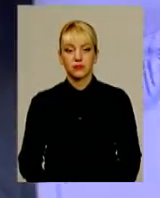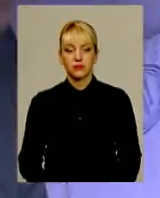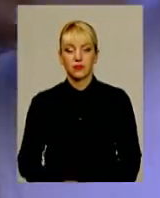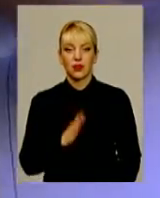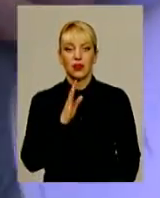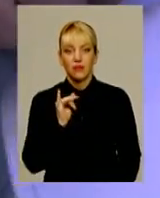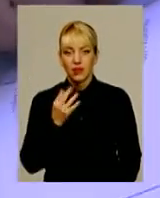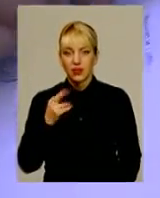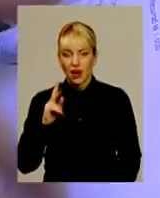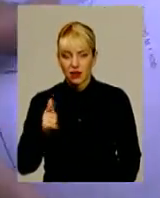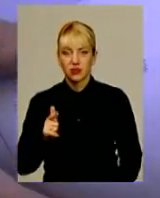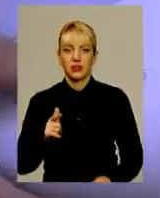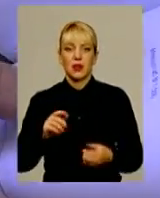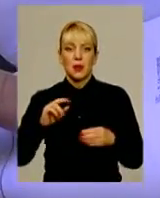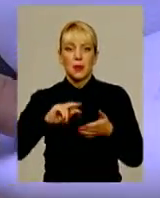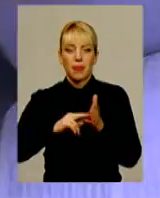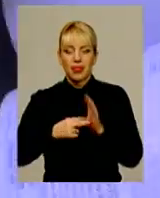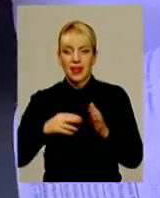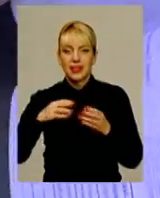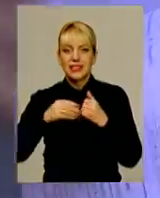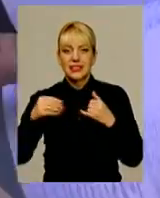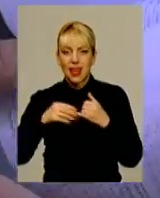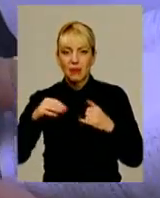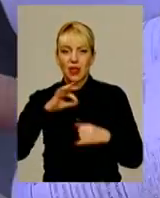Витяг, план землокористування.